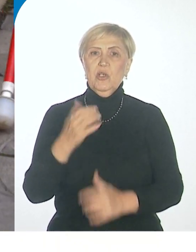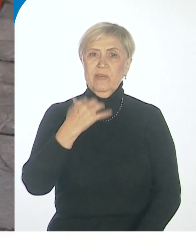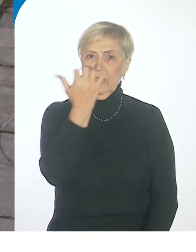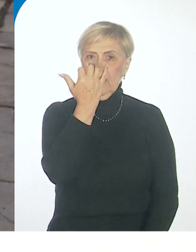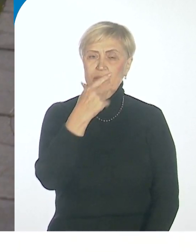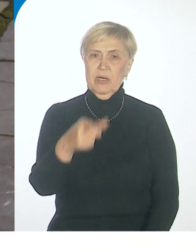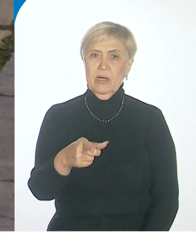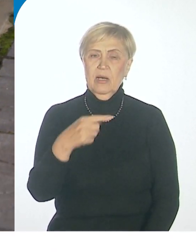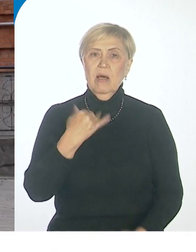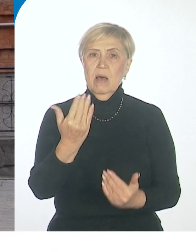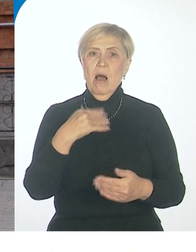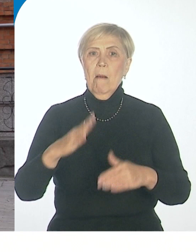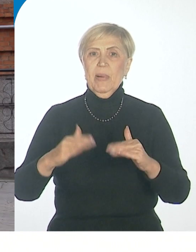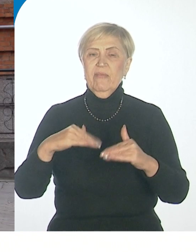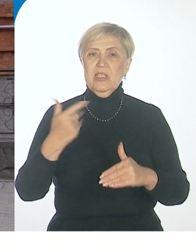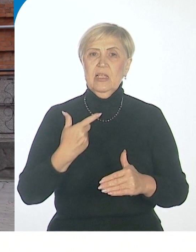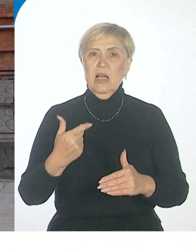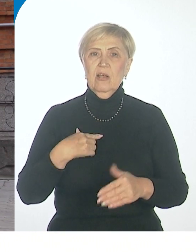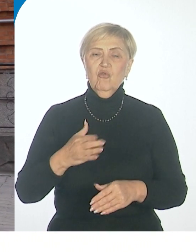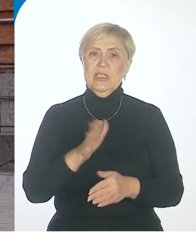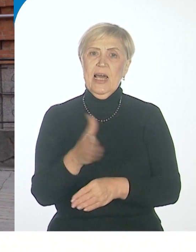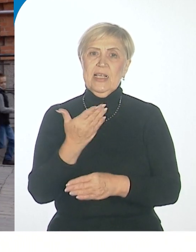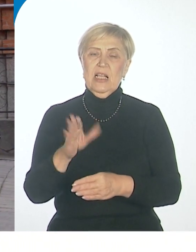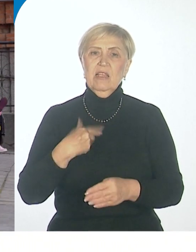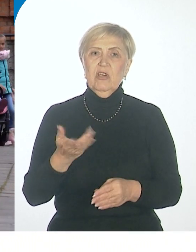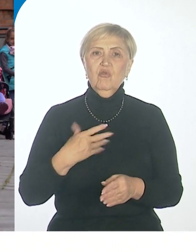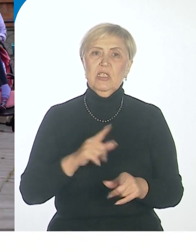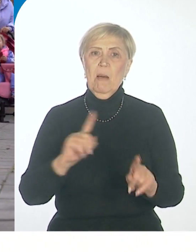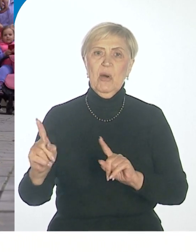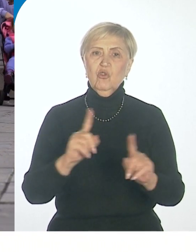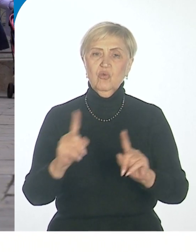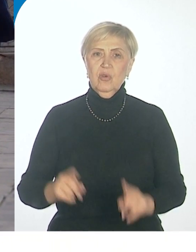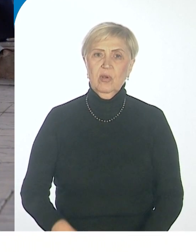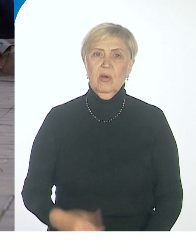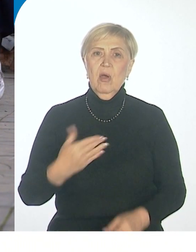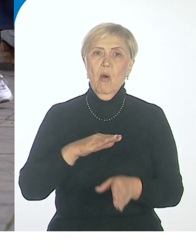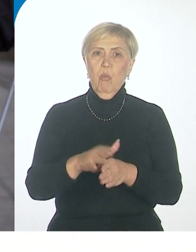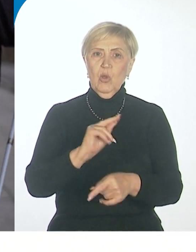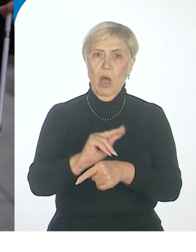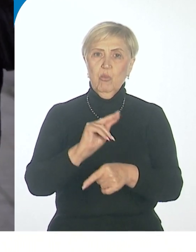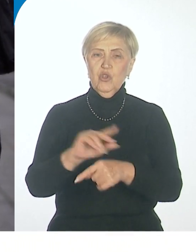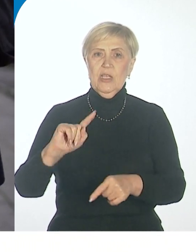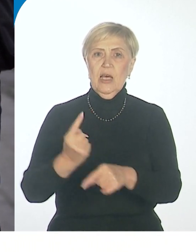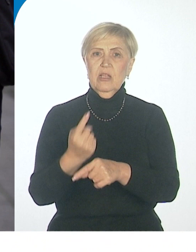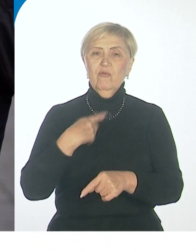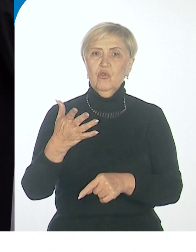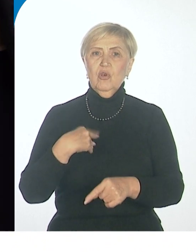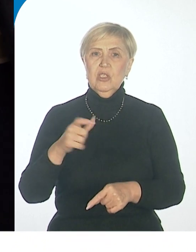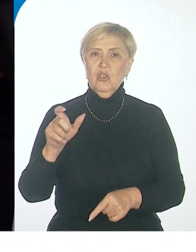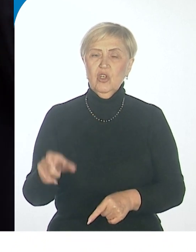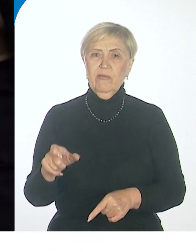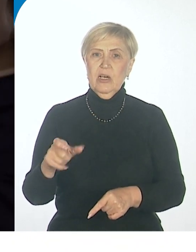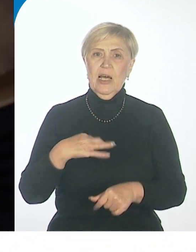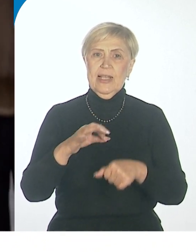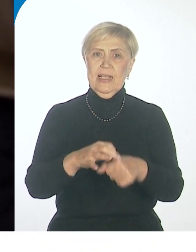Тамара Бурцева профессионально раскладывает маршрут на понятные незрячим людям ориентиры. Полное обучение одного подопечного длится около